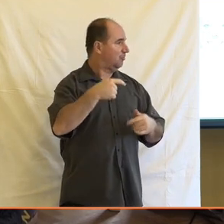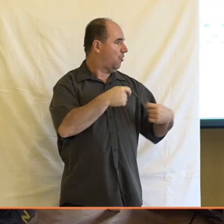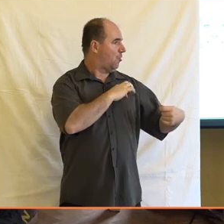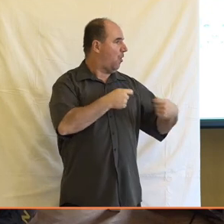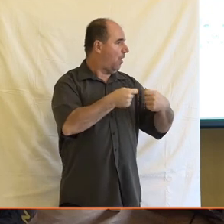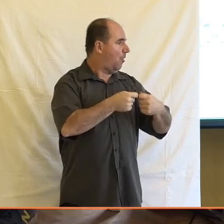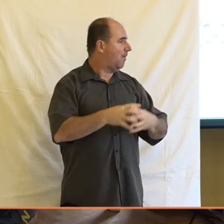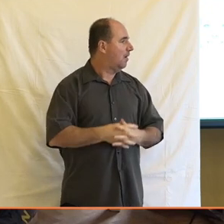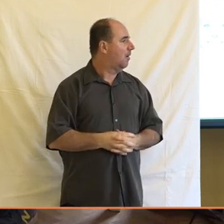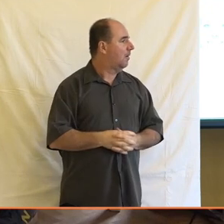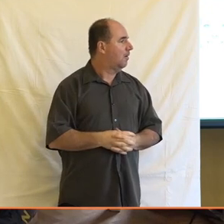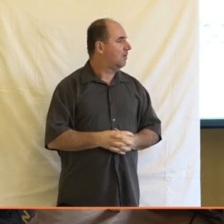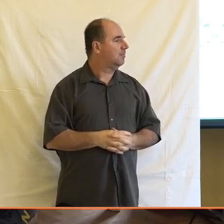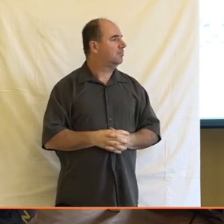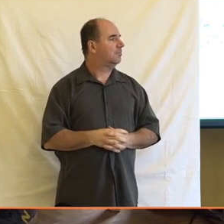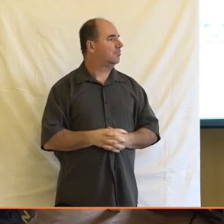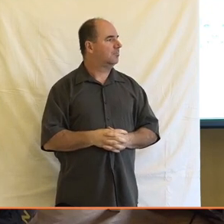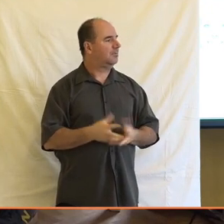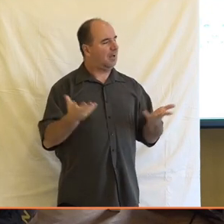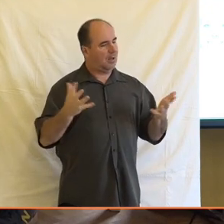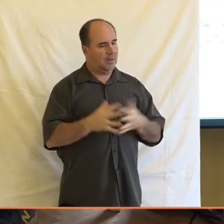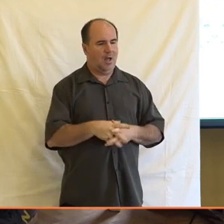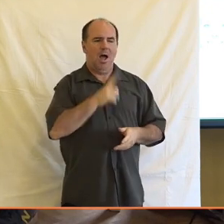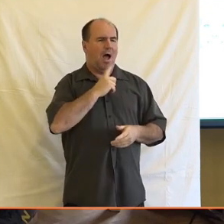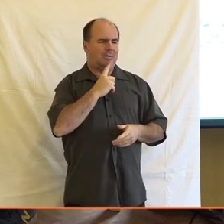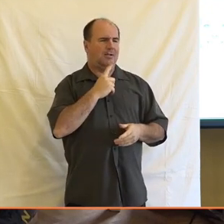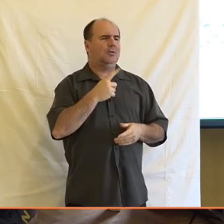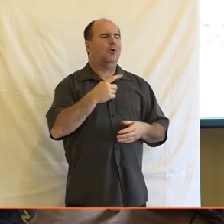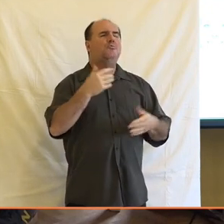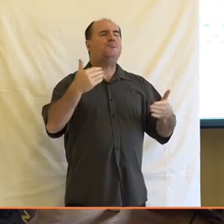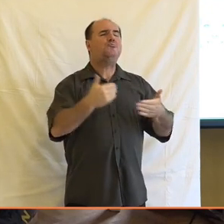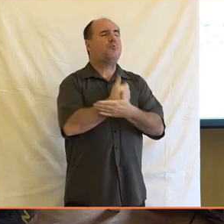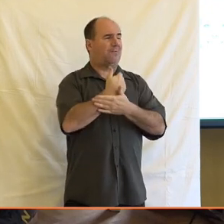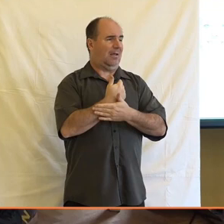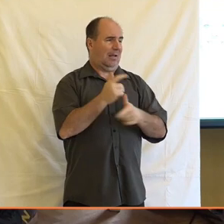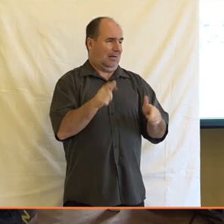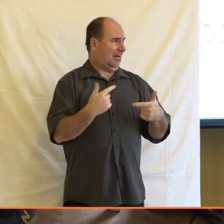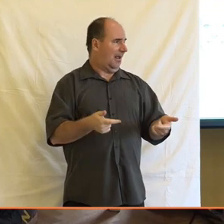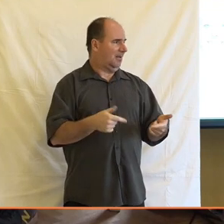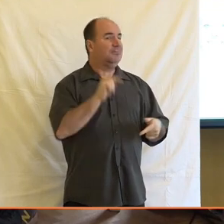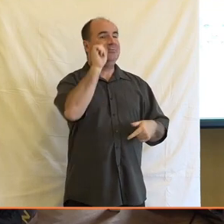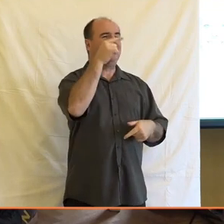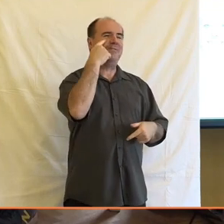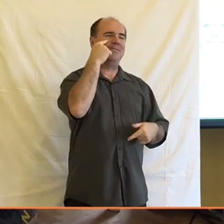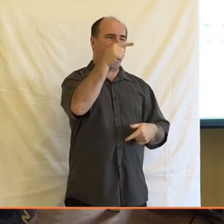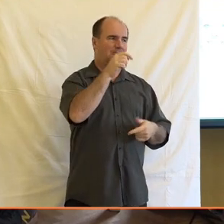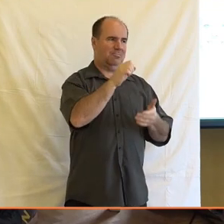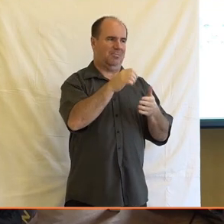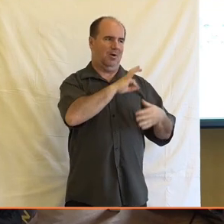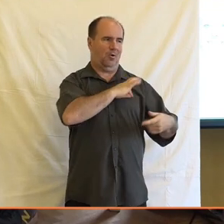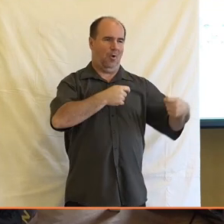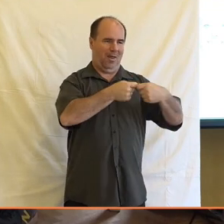Asi to není věc, která by byla úplně nová, co tady řeknu. A kolega, který tamhle sedí a chodí ke mně do hodiny, tak mě jistě odpustí. Ale